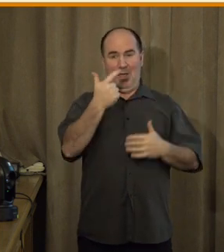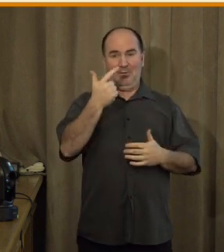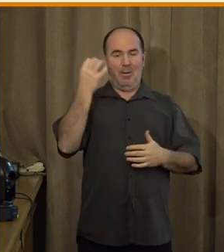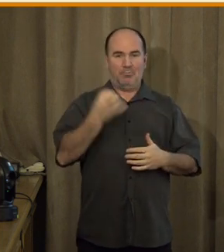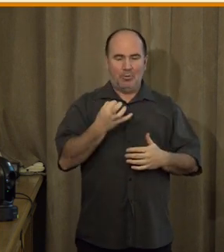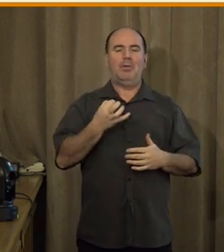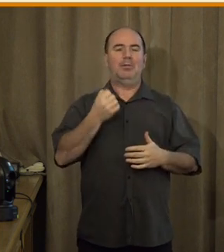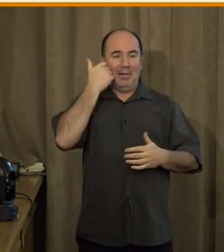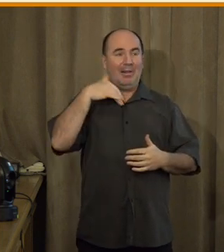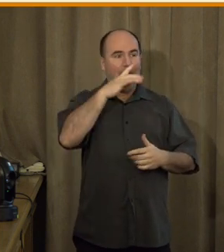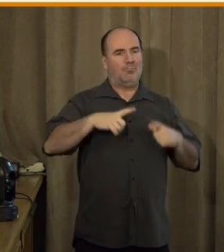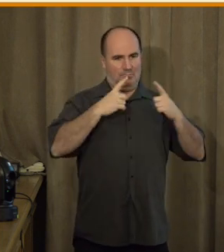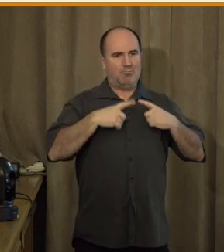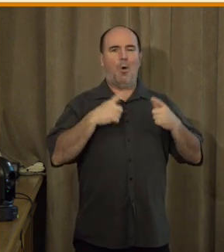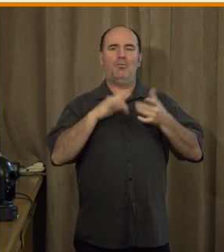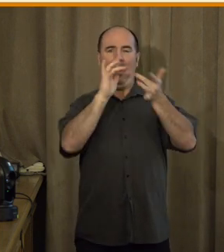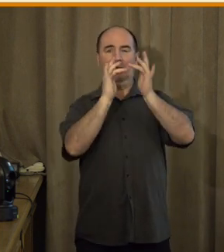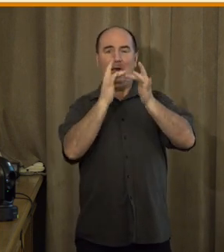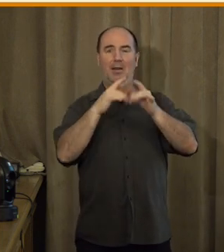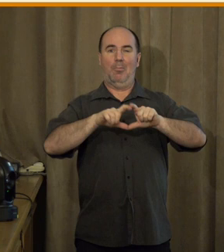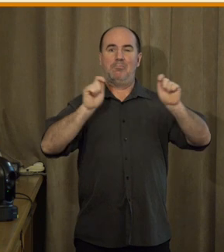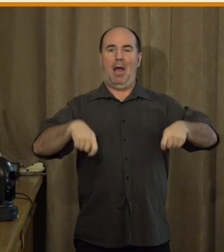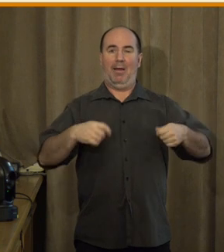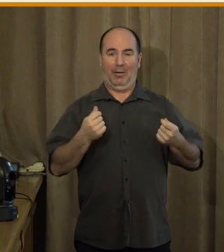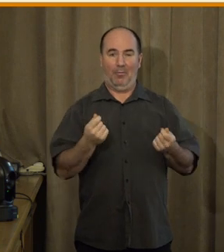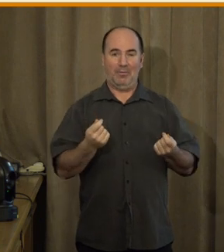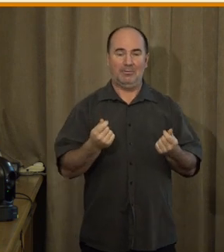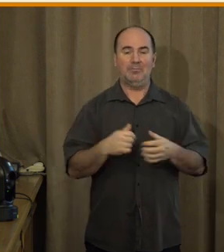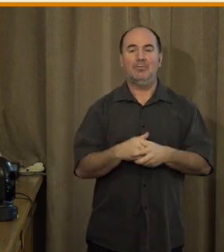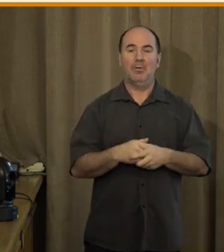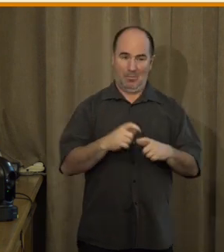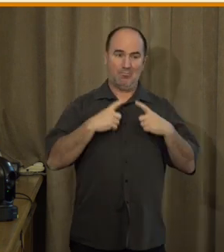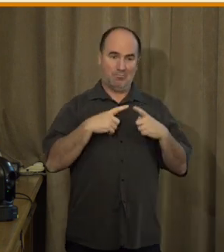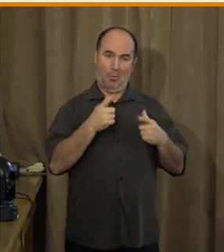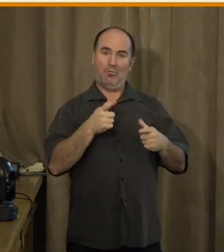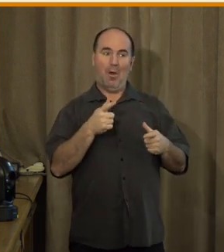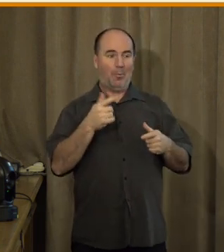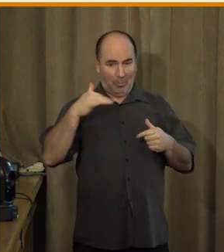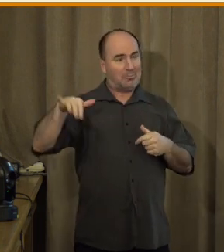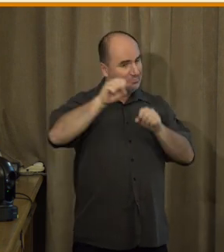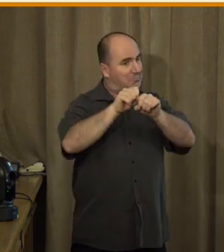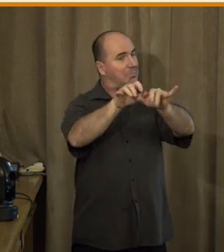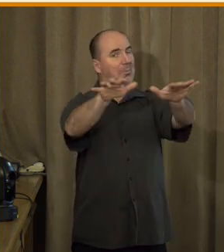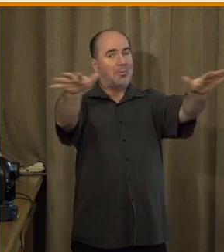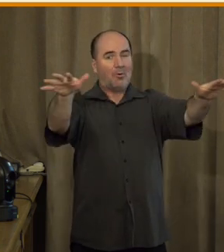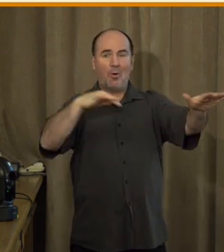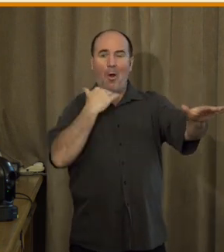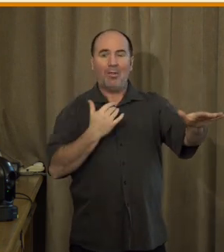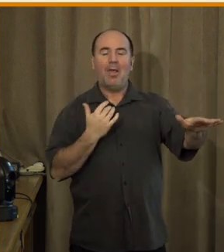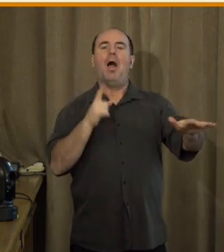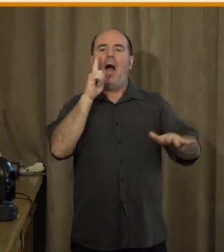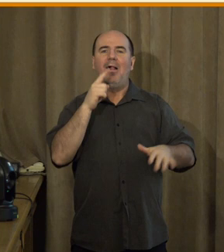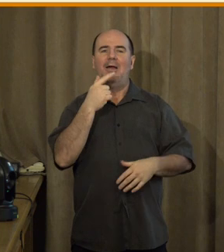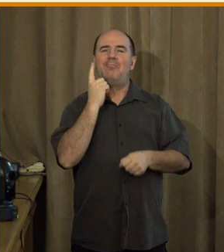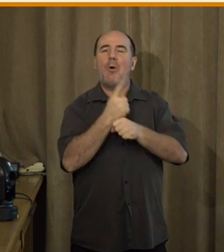bankovnictví, takže to úplně neukazuje na to, že by ty lidé neměli ten přístup, ale třeba jen